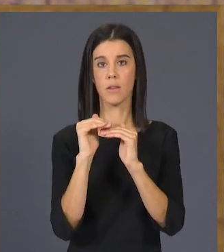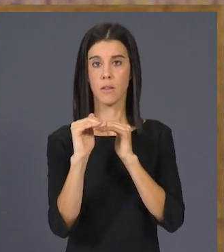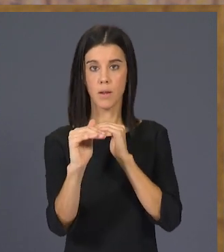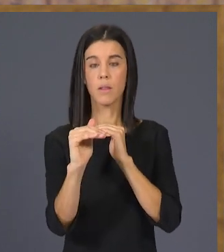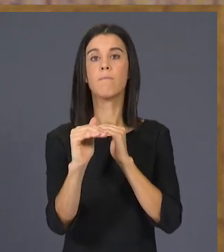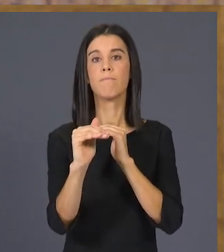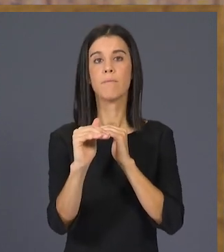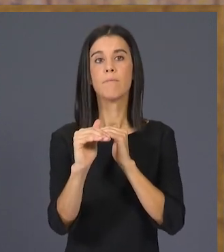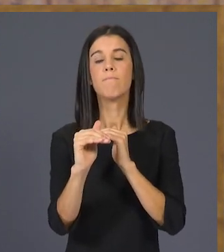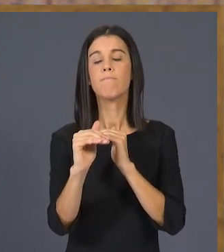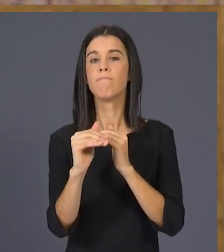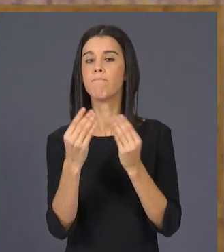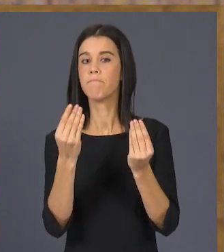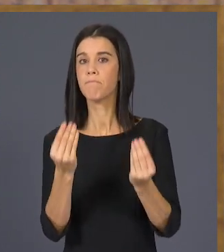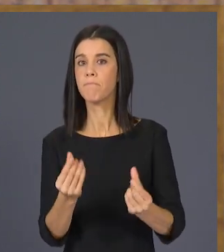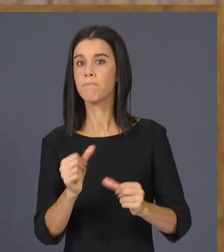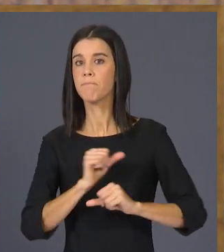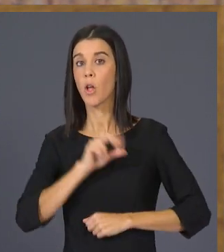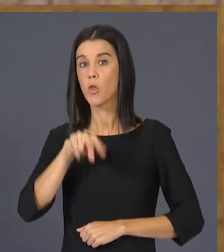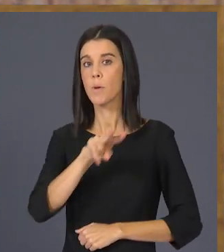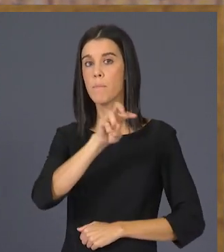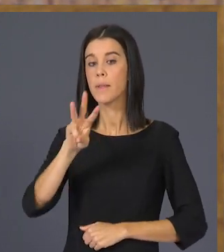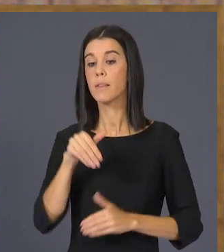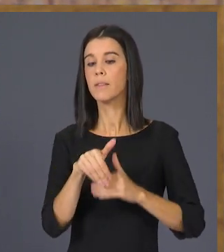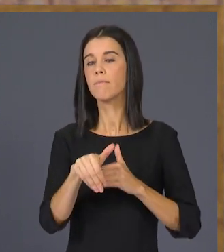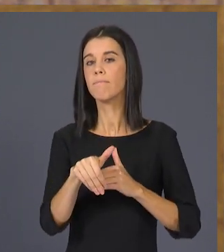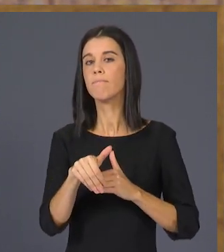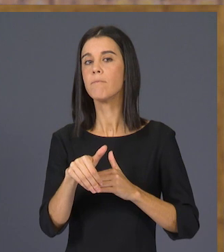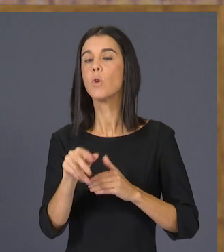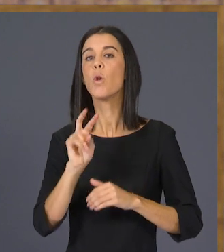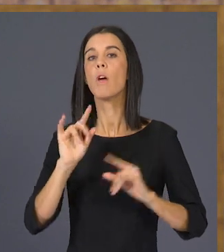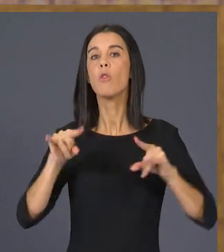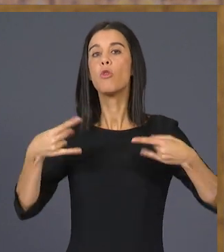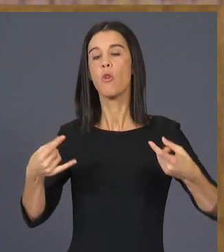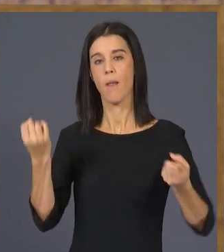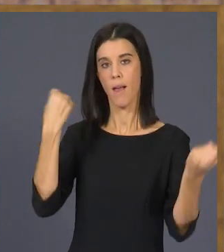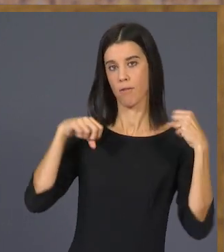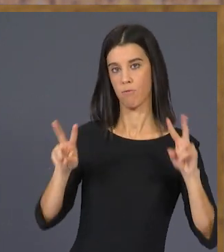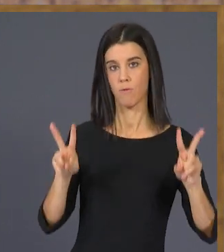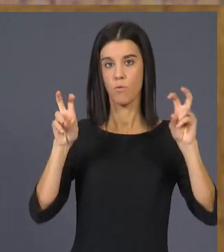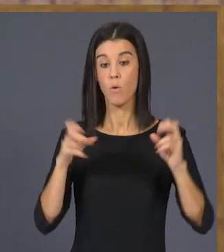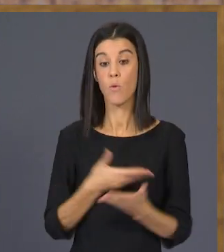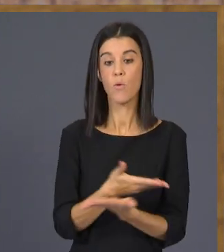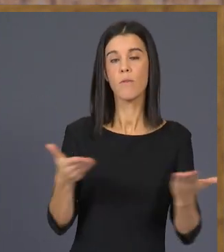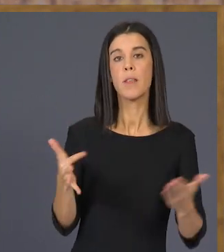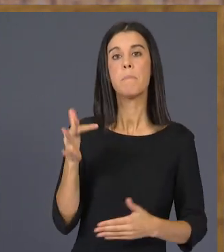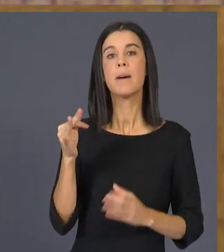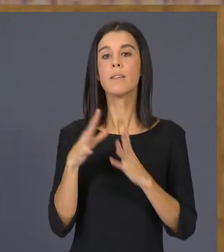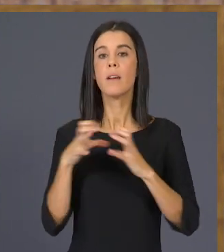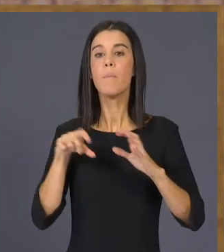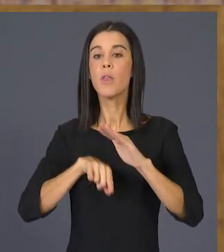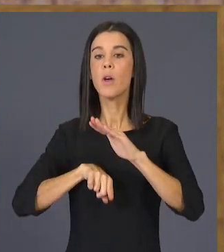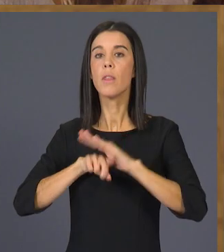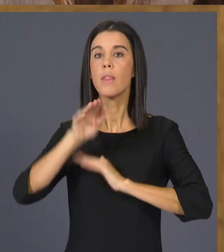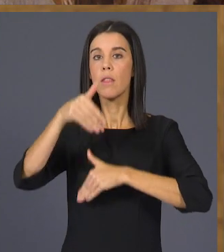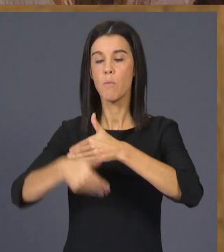ens fa esperar l'any 23 amb una doble actitud. confiança i ambició de progrés.